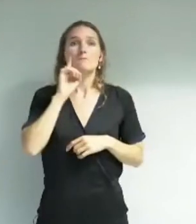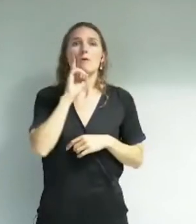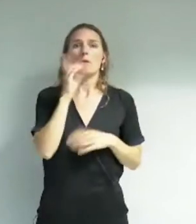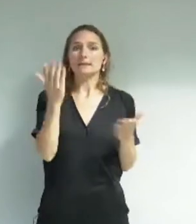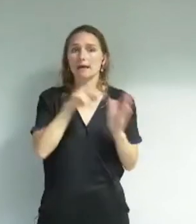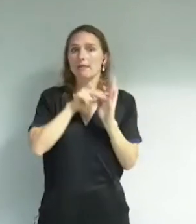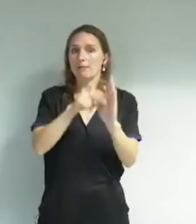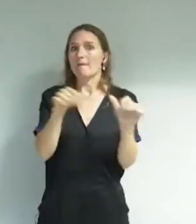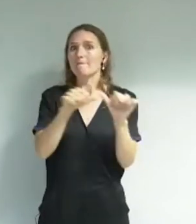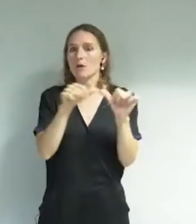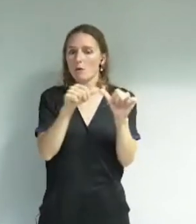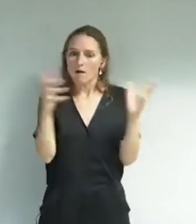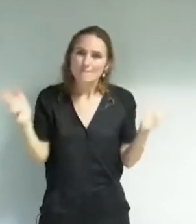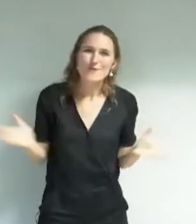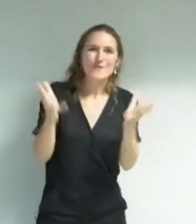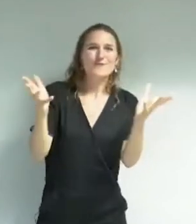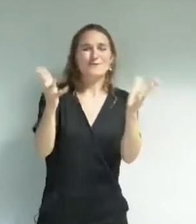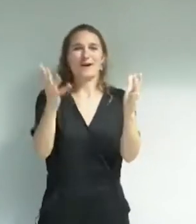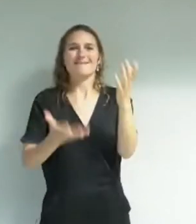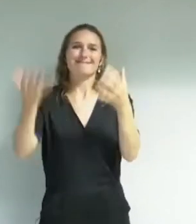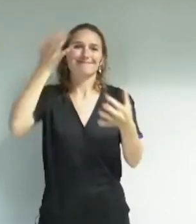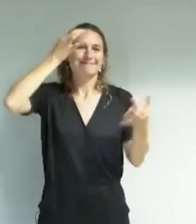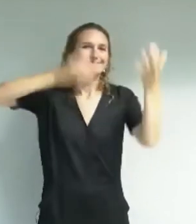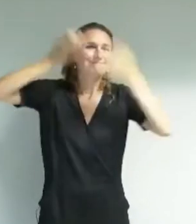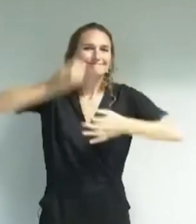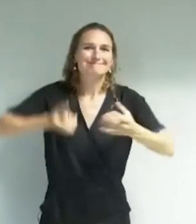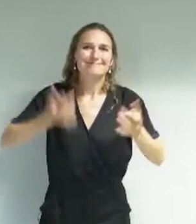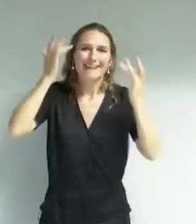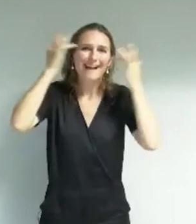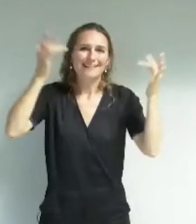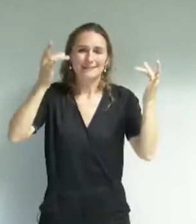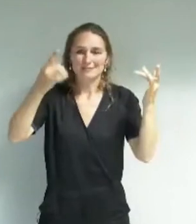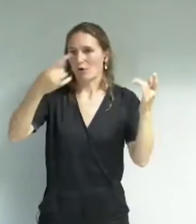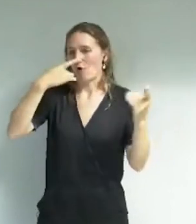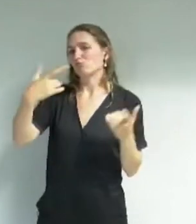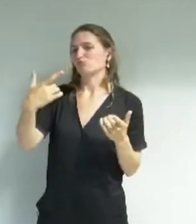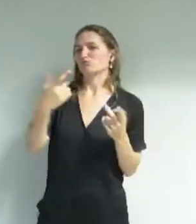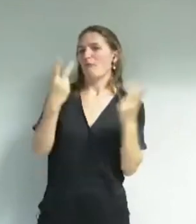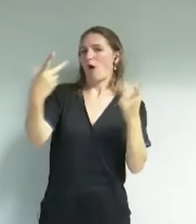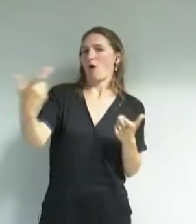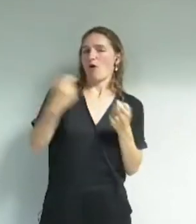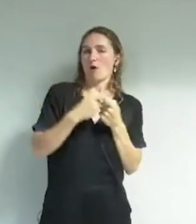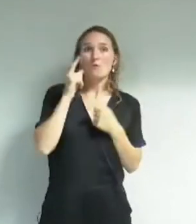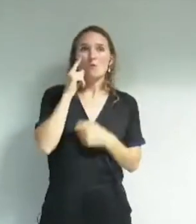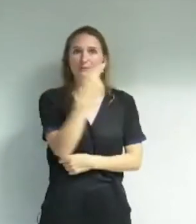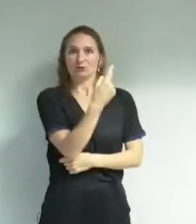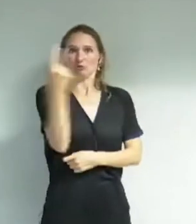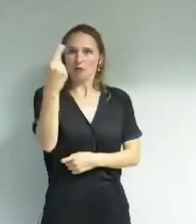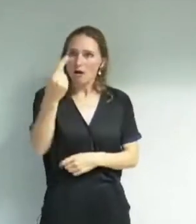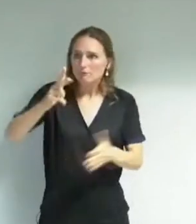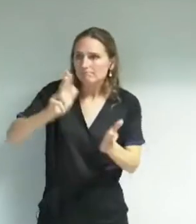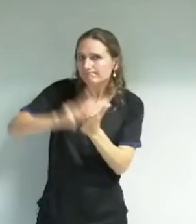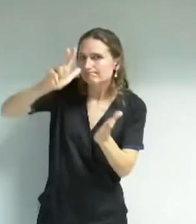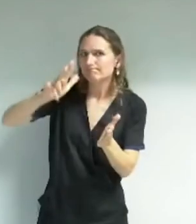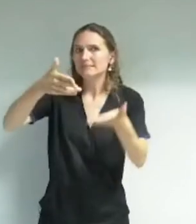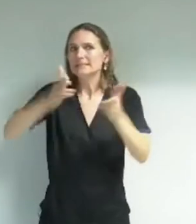bonus aux créations culturelles qui vous conviennent car il est évident que vous êtes les seuls à définir les critères d'égalité